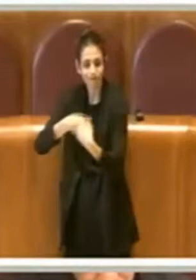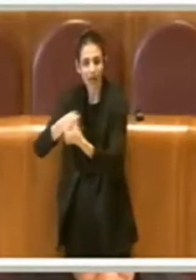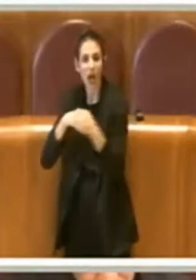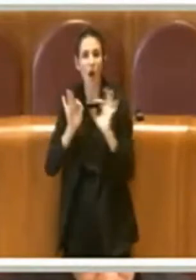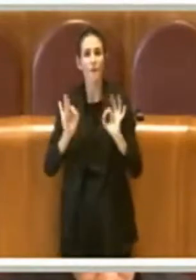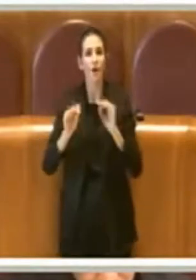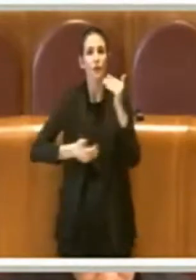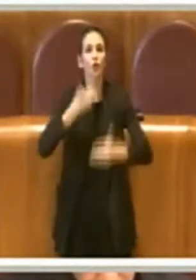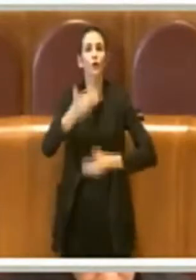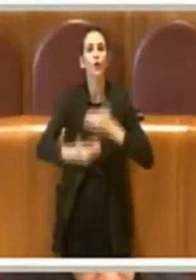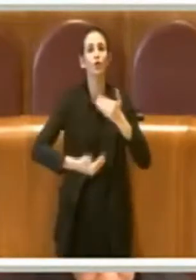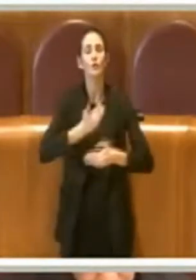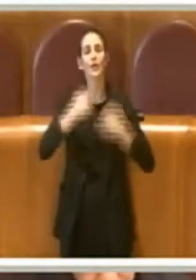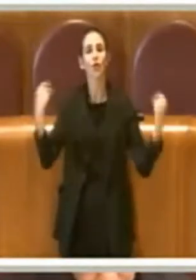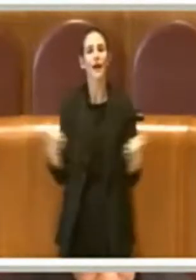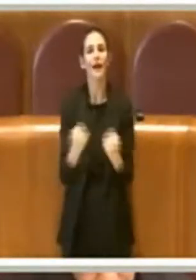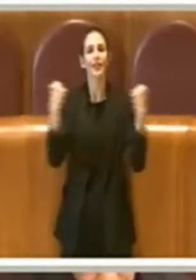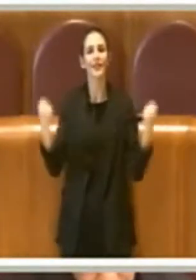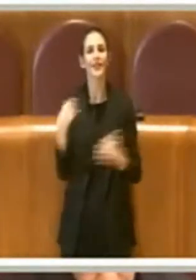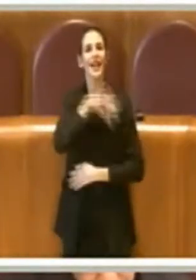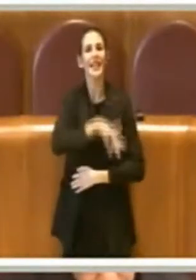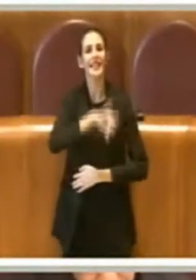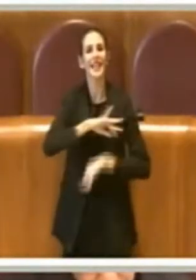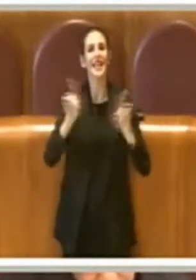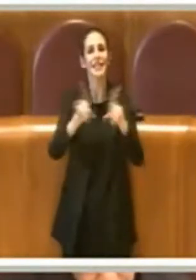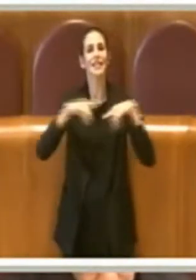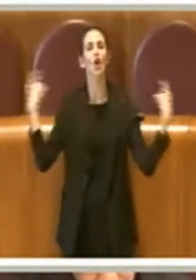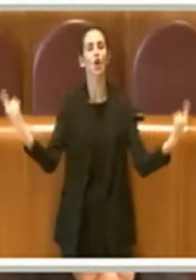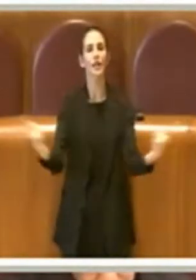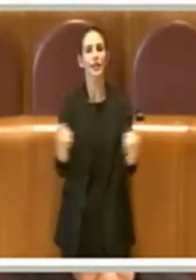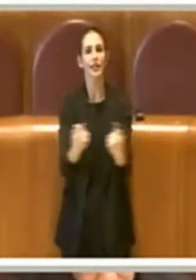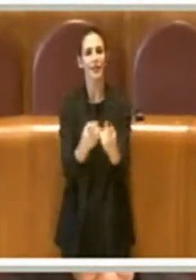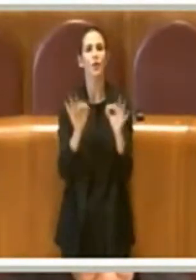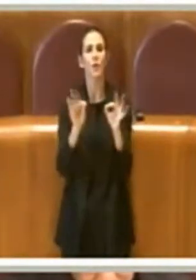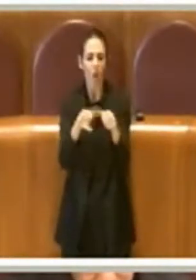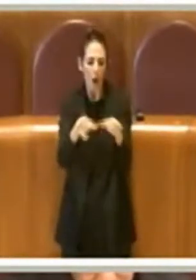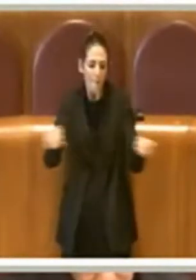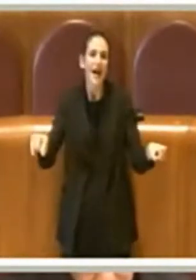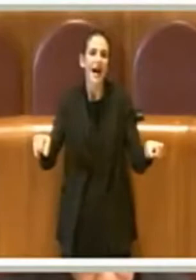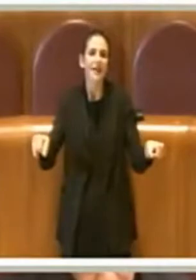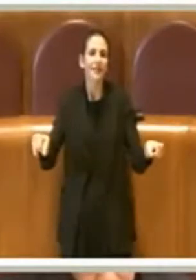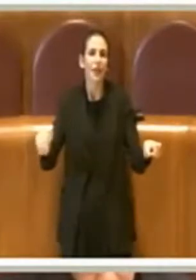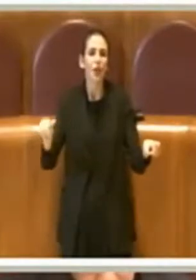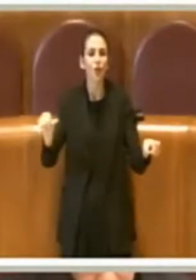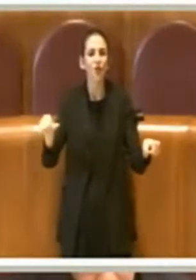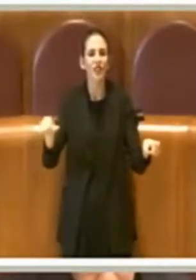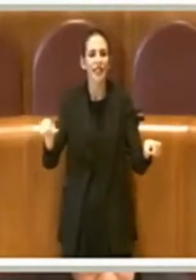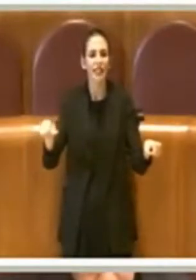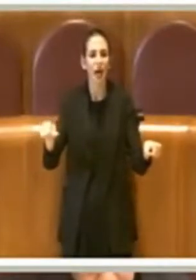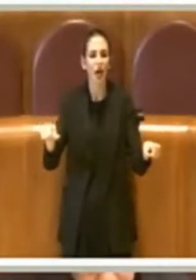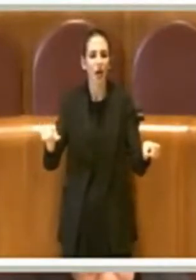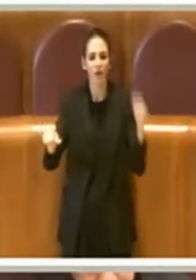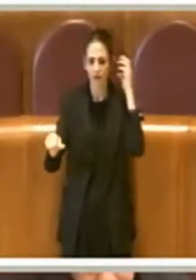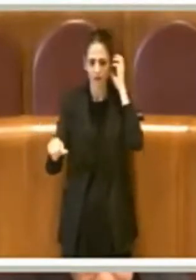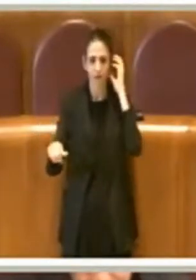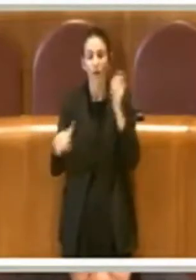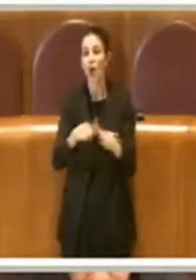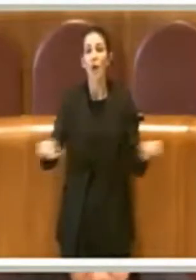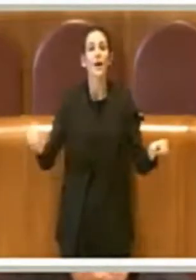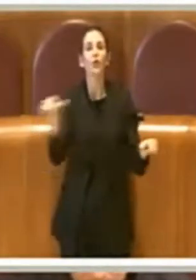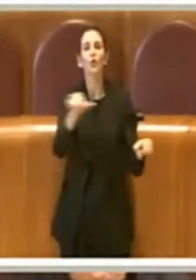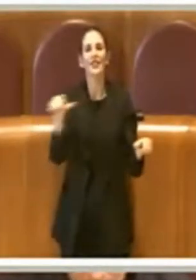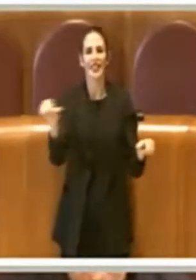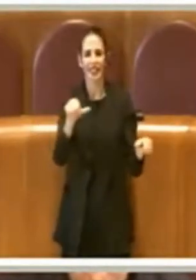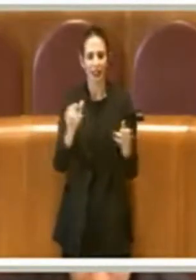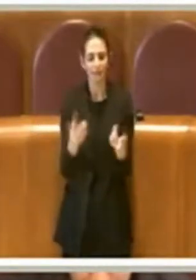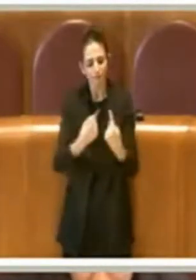attività di interesse collettivo sul principio proprio della sussidiarietà. Crediamo appunto che